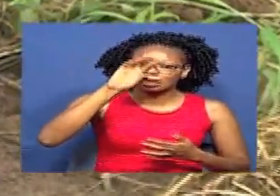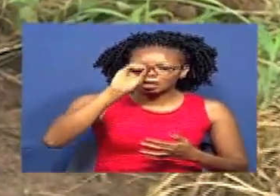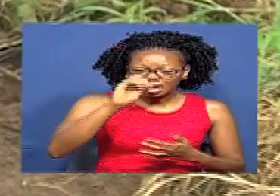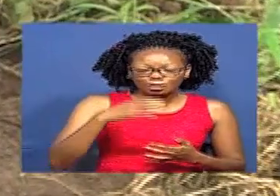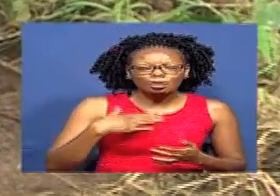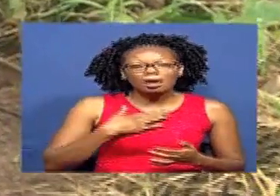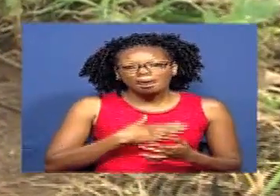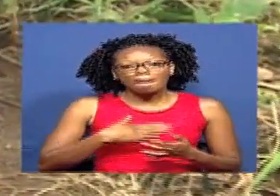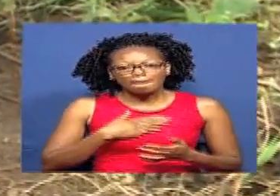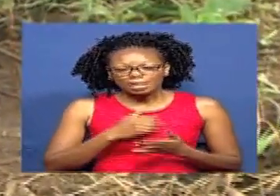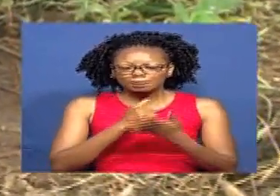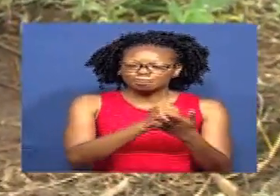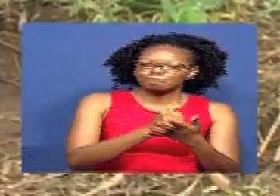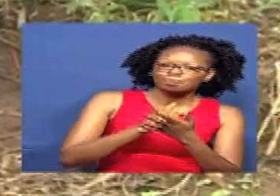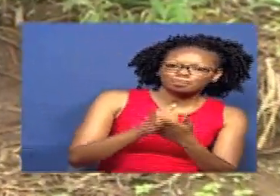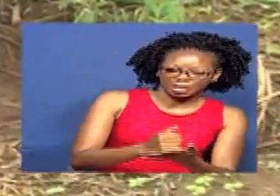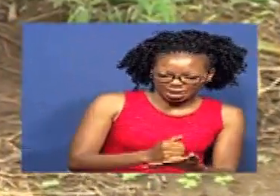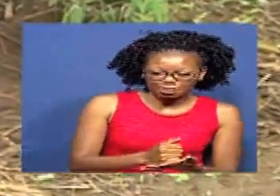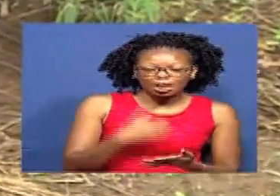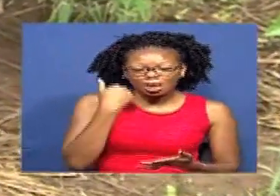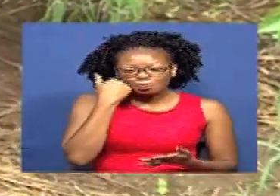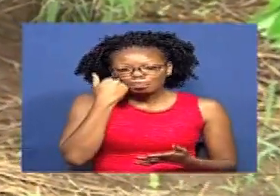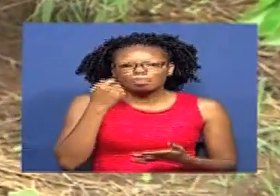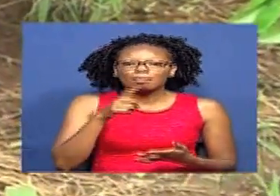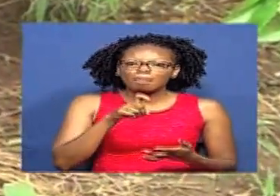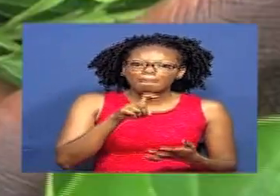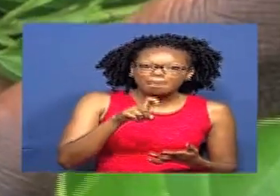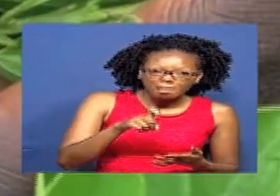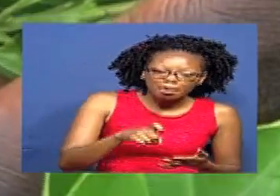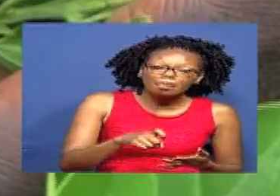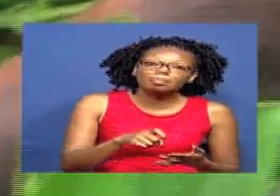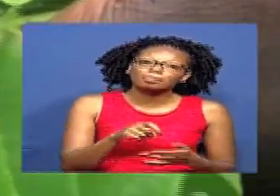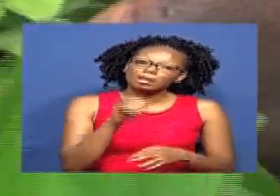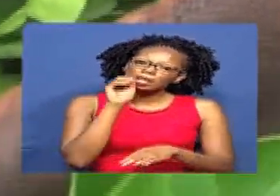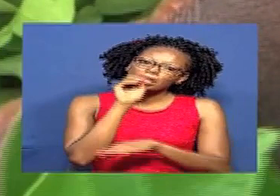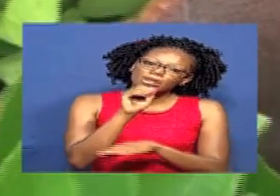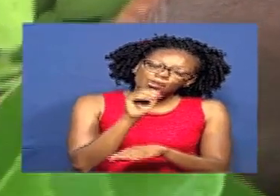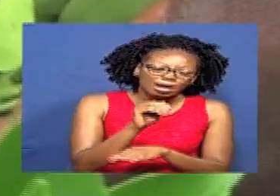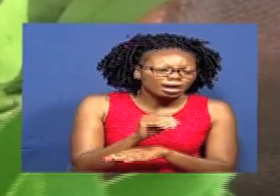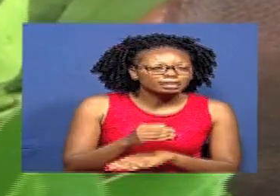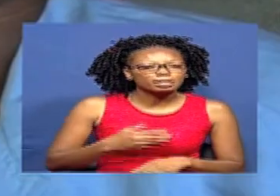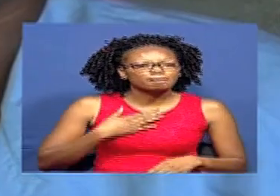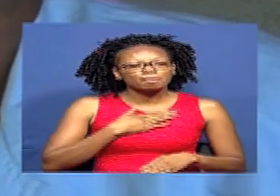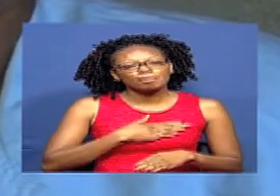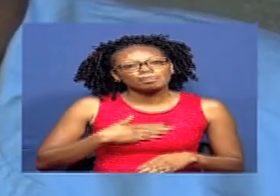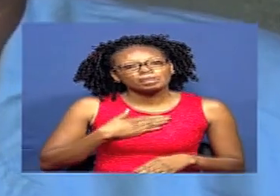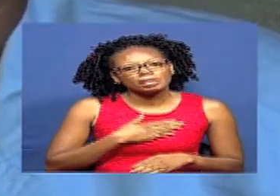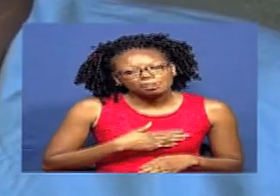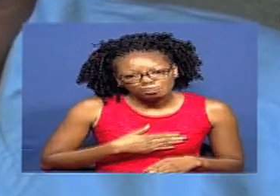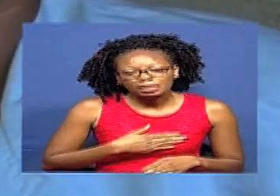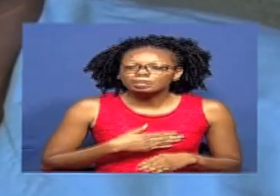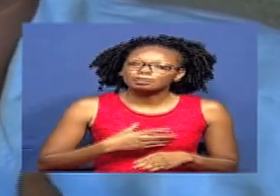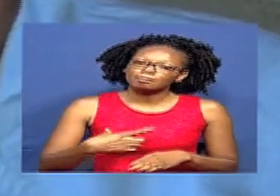zao zamimea baada ya utafiti Kwa wadudu na magonjwa waho wanaomba Sisi bado tunaomba tu